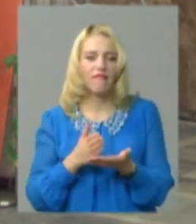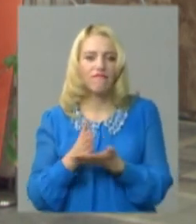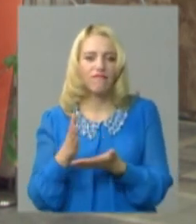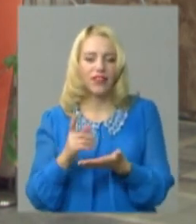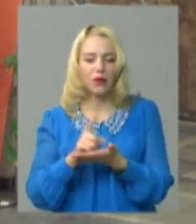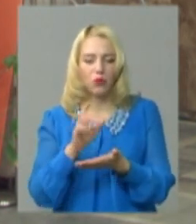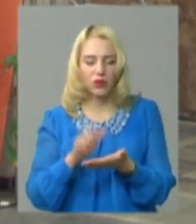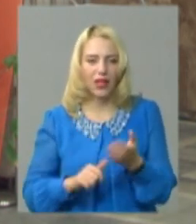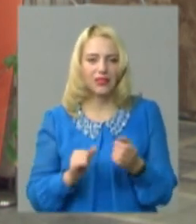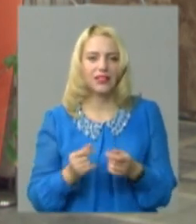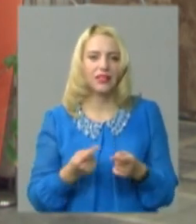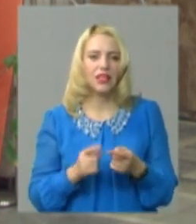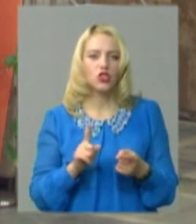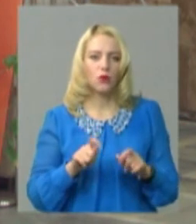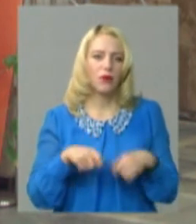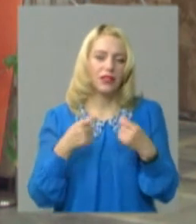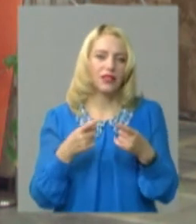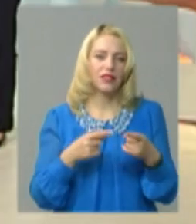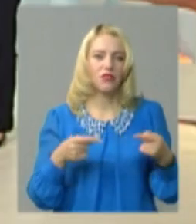одночасно з цим передані на відповідний рівень.